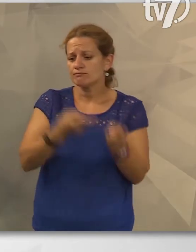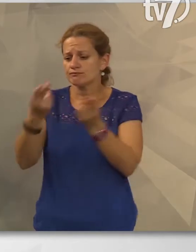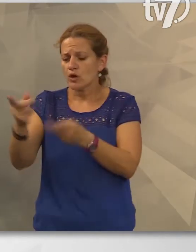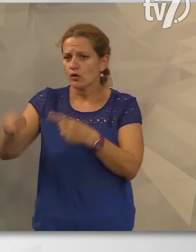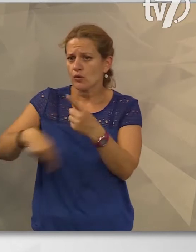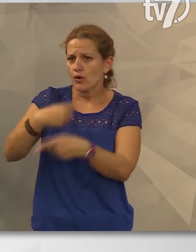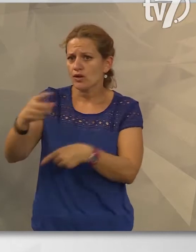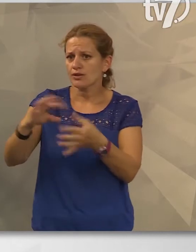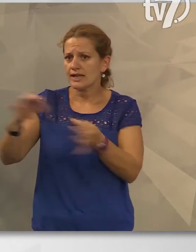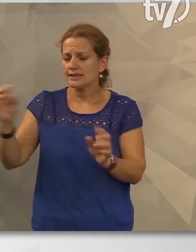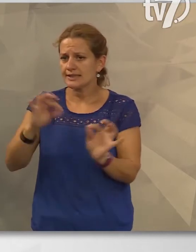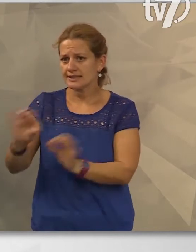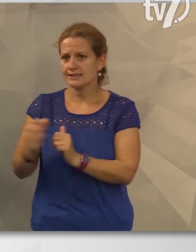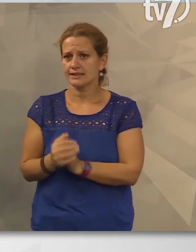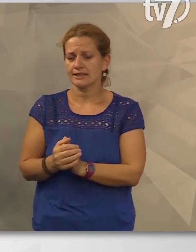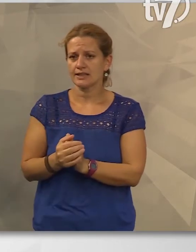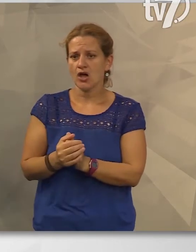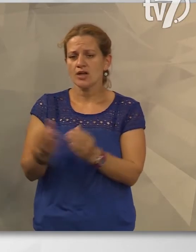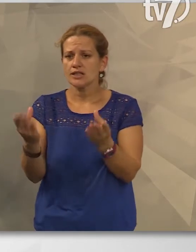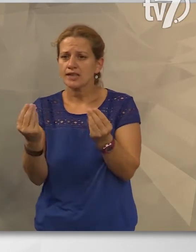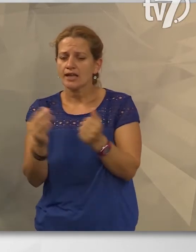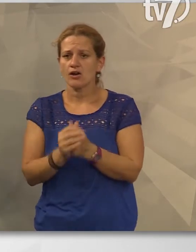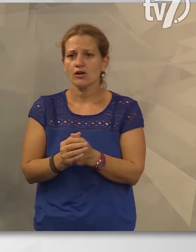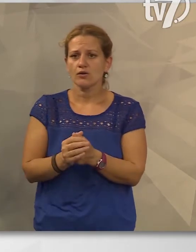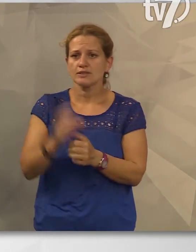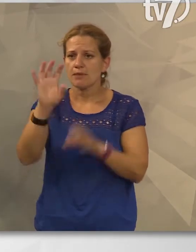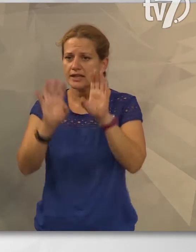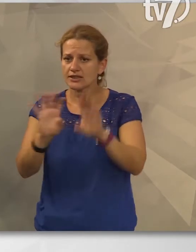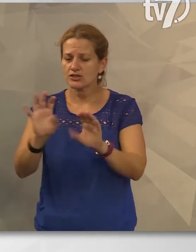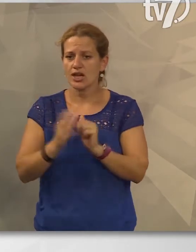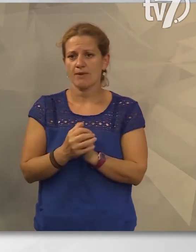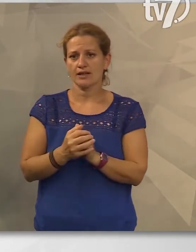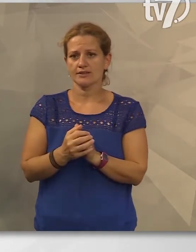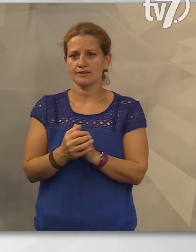körköteleit készíti, használati tárgyakhoz, berendezési elemekhez,